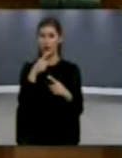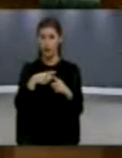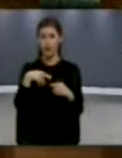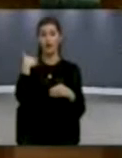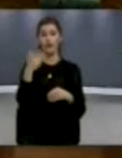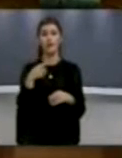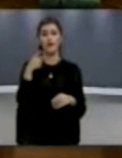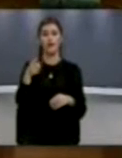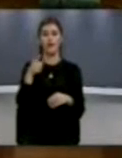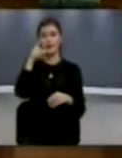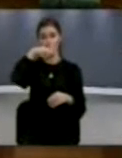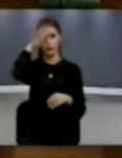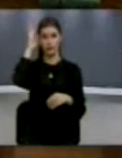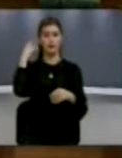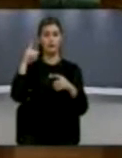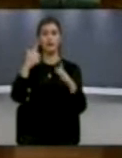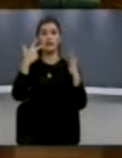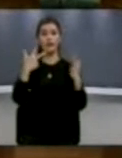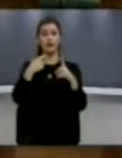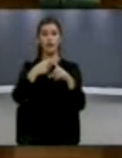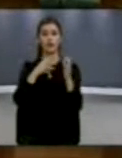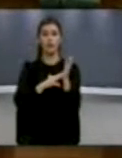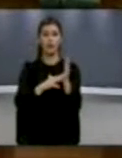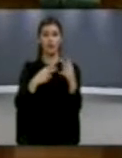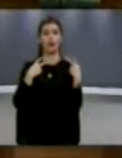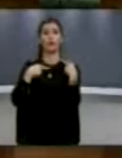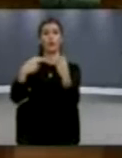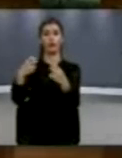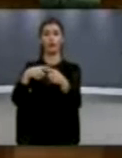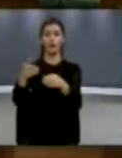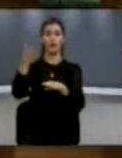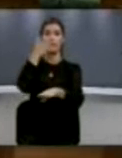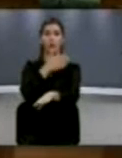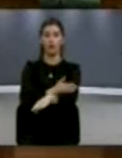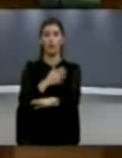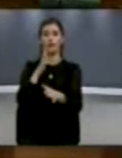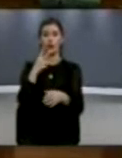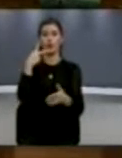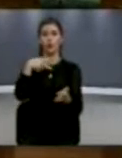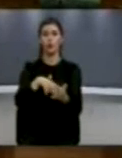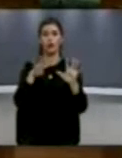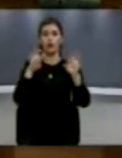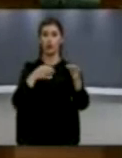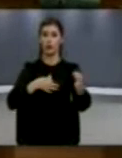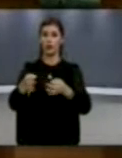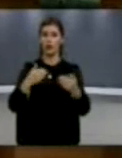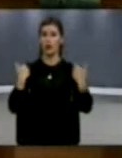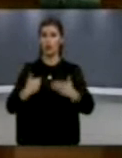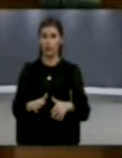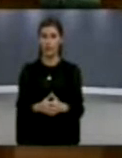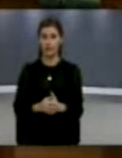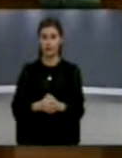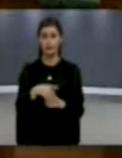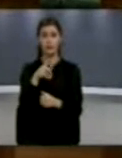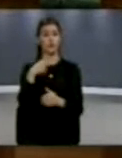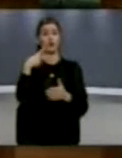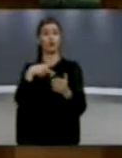zbritur të ljumi Bieluha, 8 km më poshtë, me qëras të janë humbër 2.900 hektar. Ndërkash në vitit 1199, në vendset